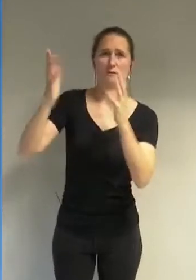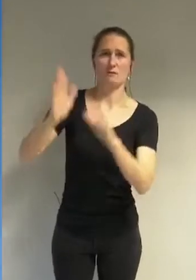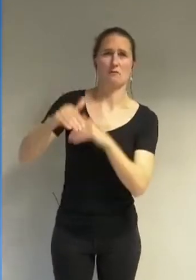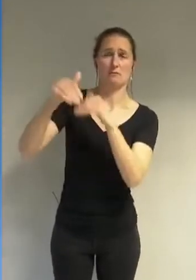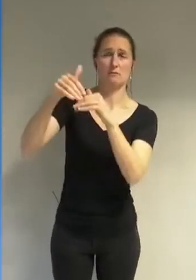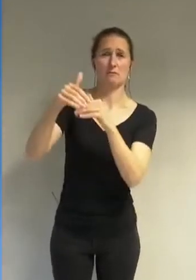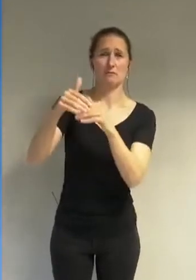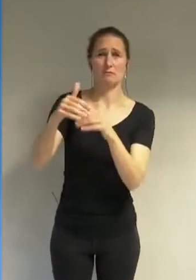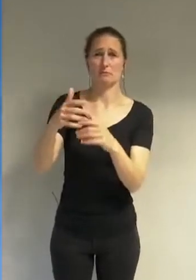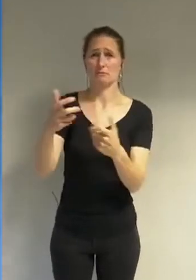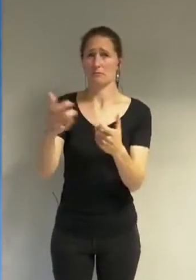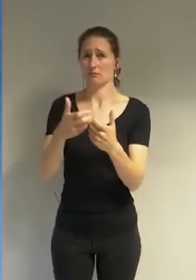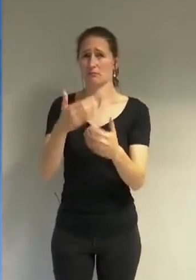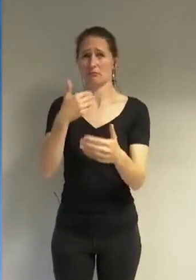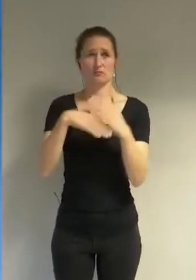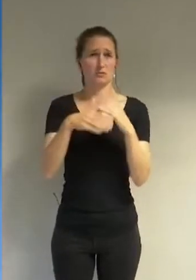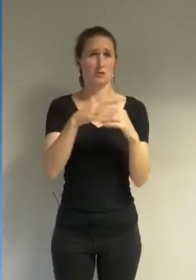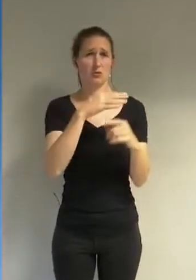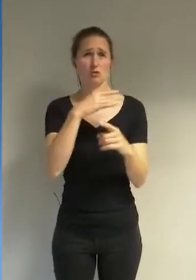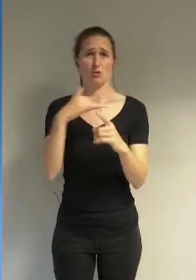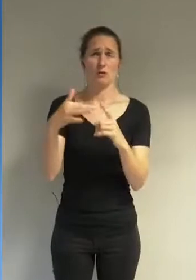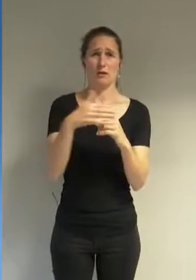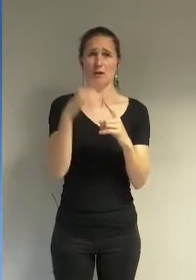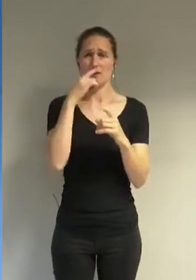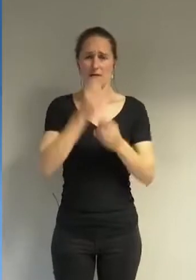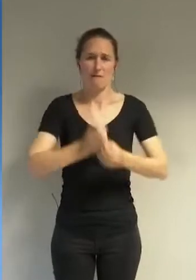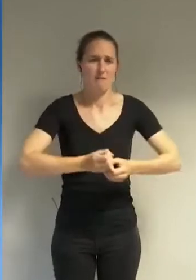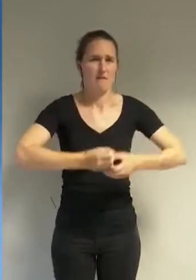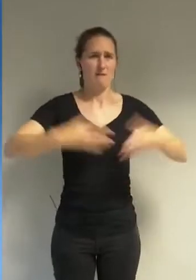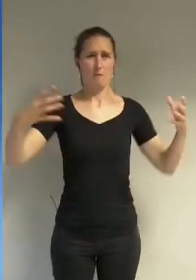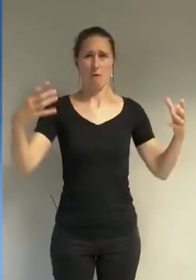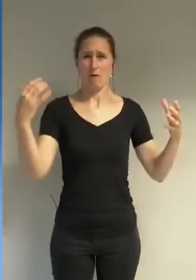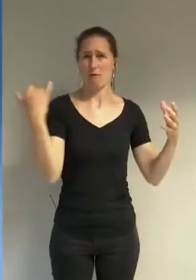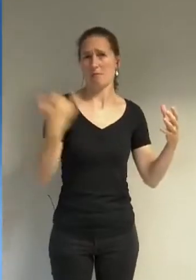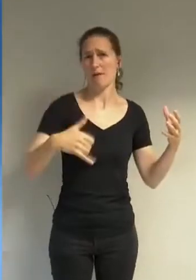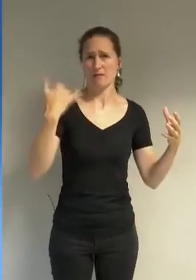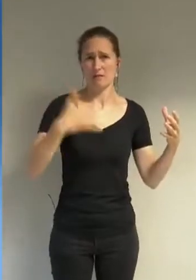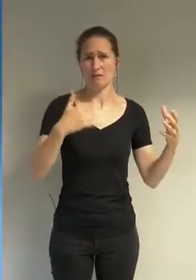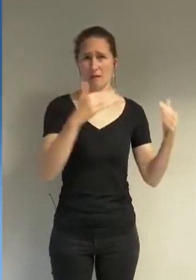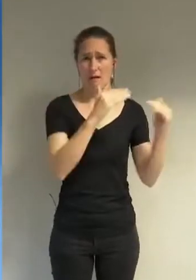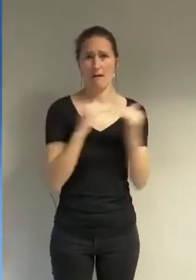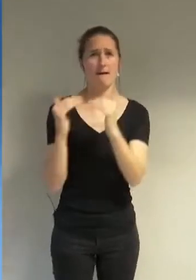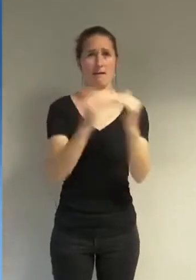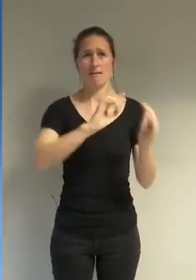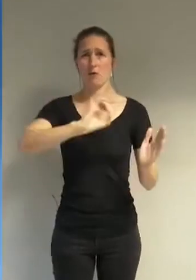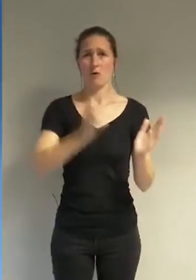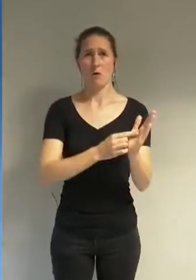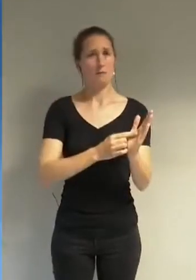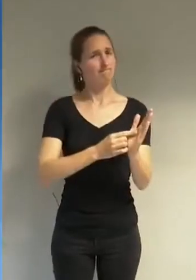d'avoir atteint le stade de développement ultime de l'égalité des droits